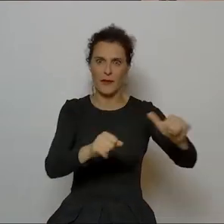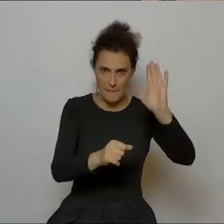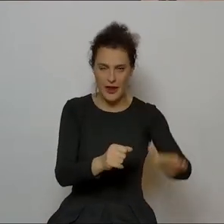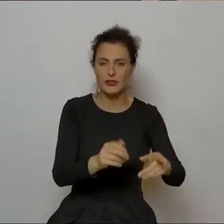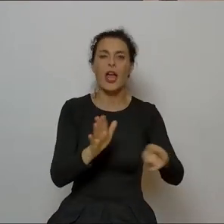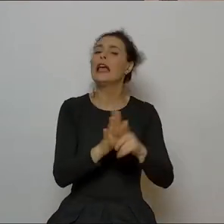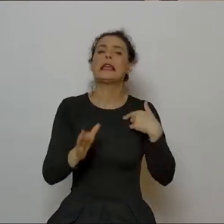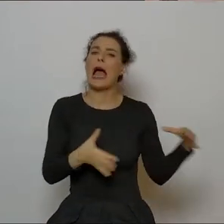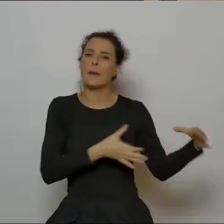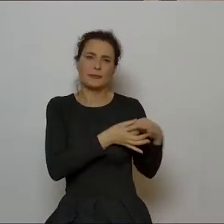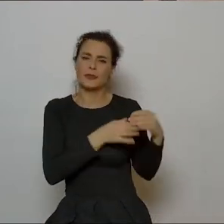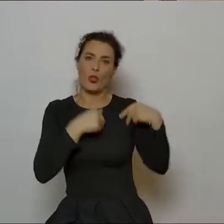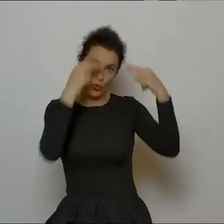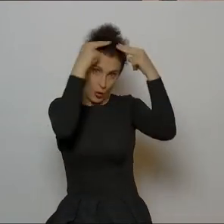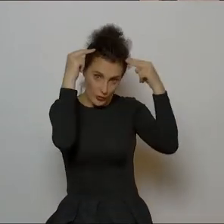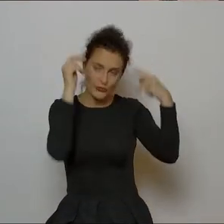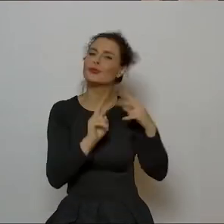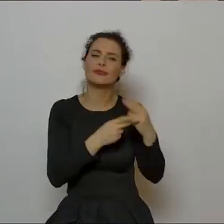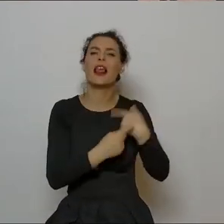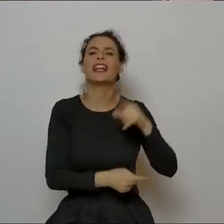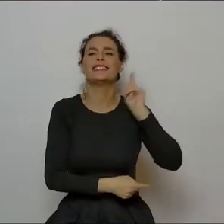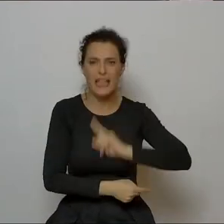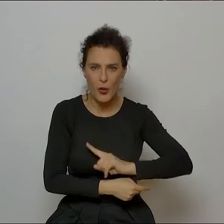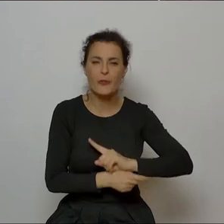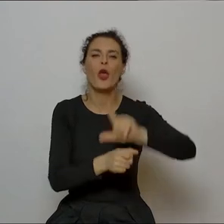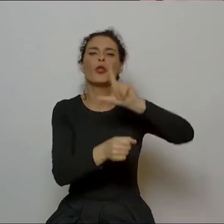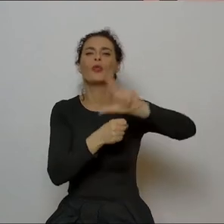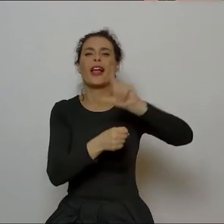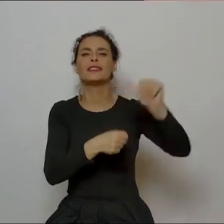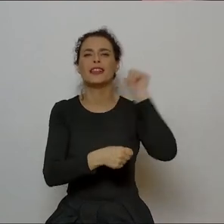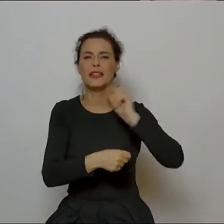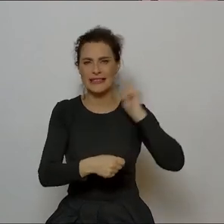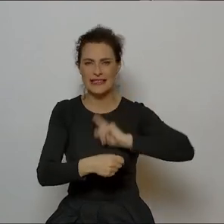związany od czasów liceum, dwunasty liceum w Krakowie,